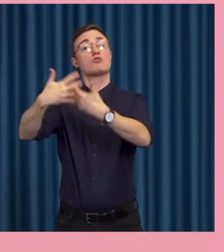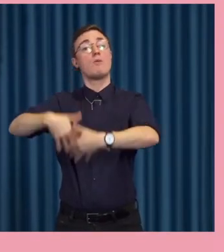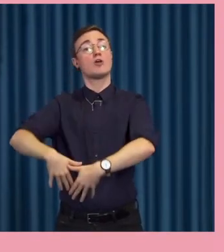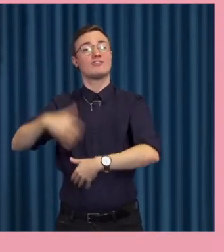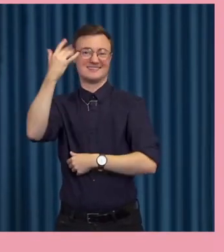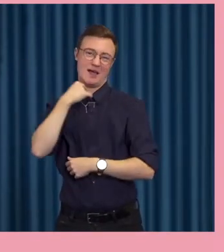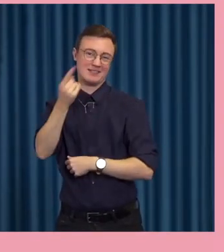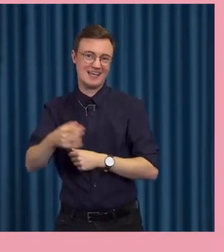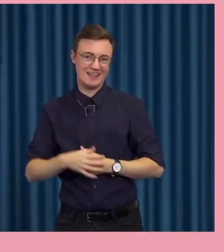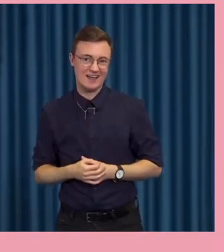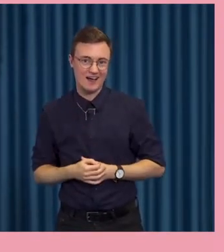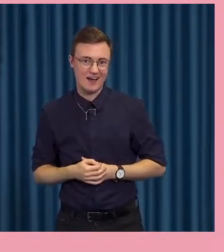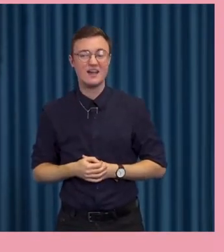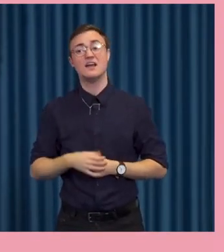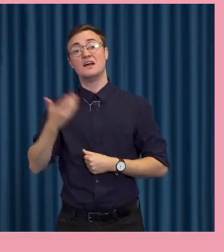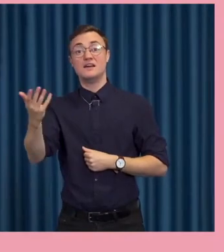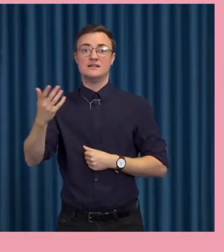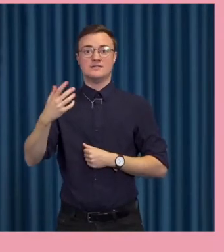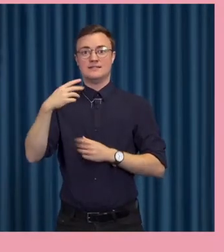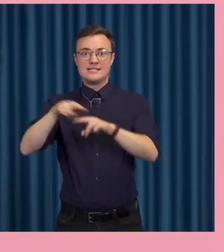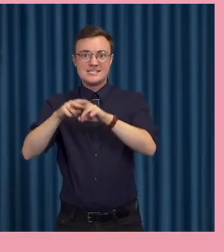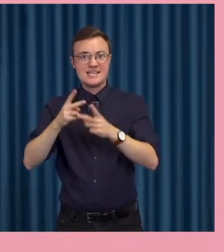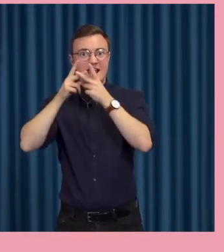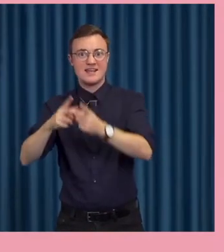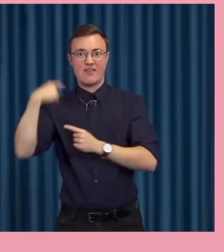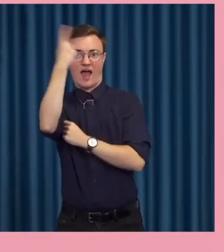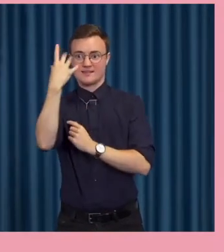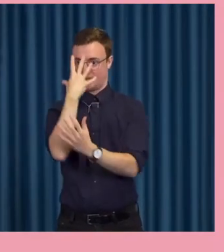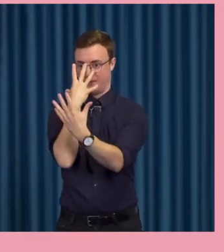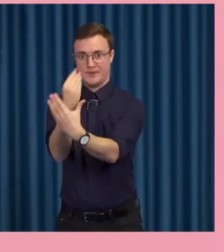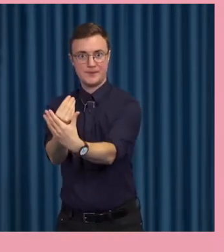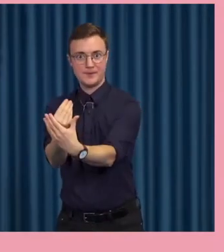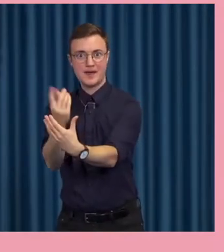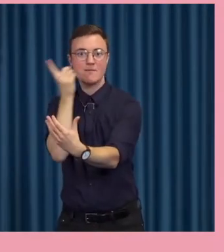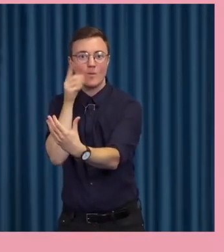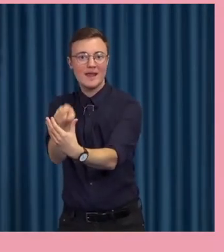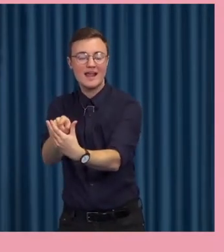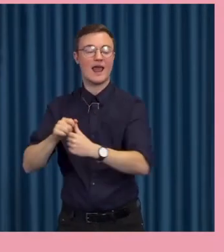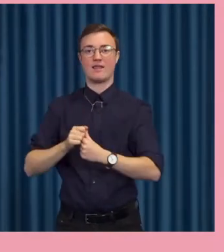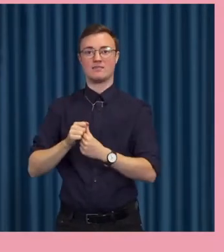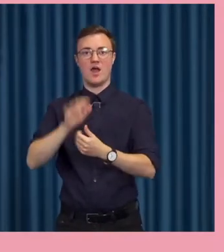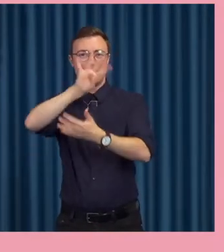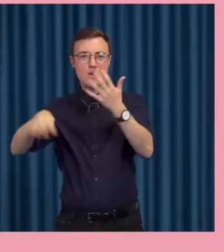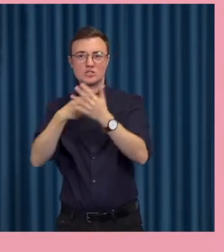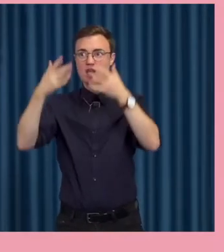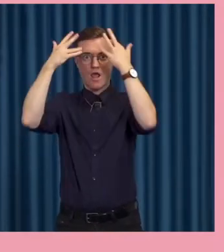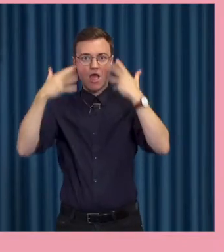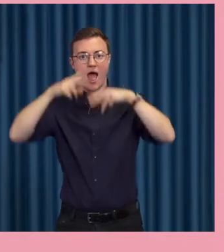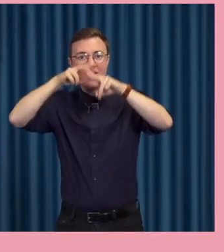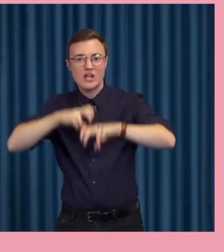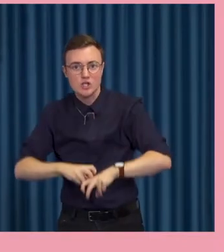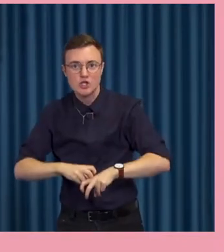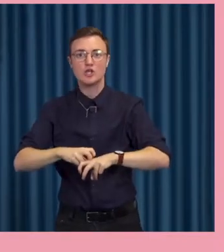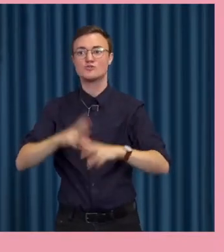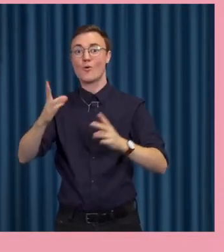kunna från ett teknikhåll säga. Ansiktsigenkänning i bilder, mönsteranalys, prediktion, att